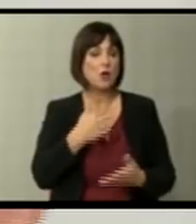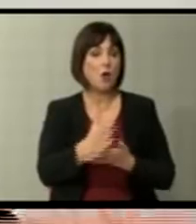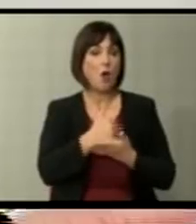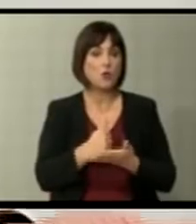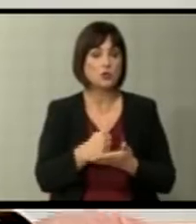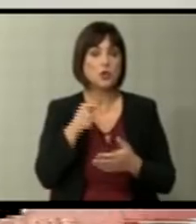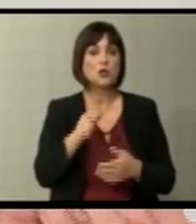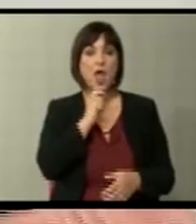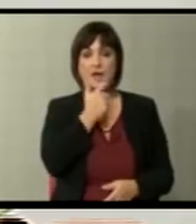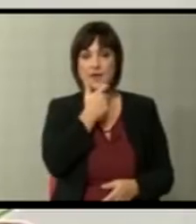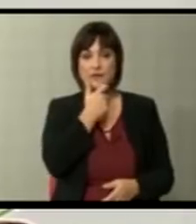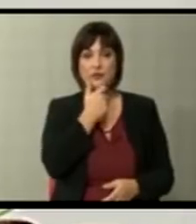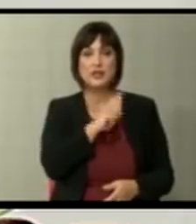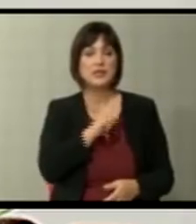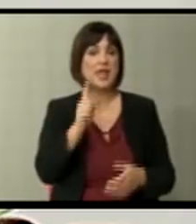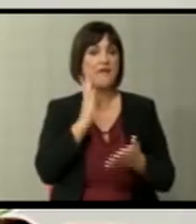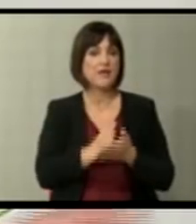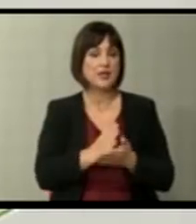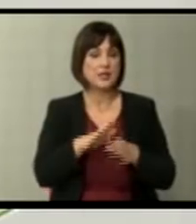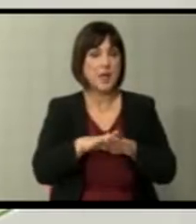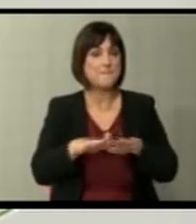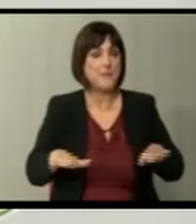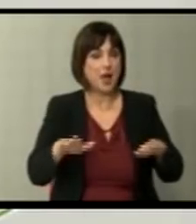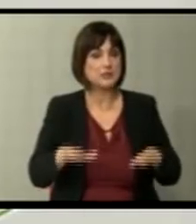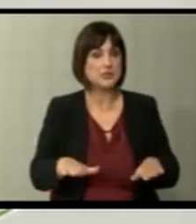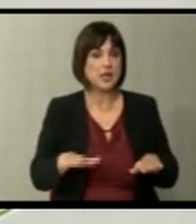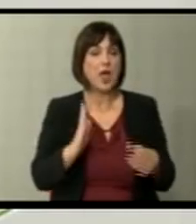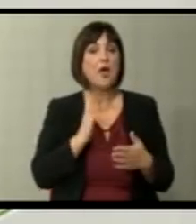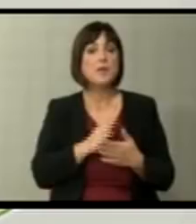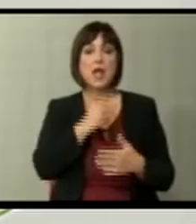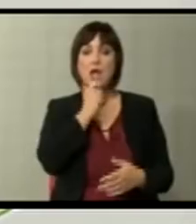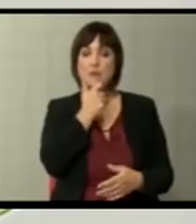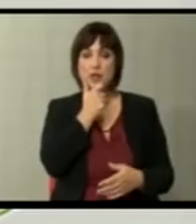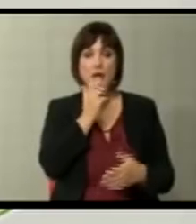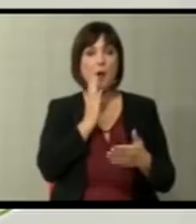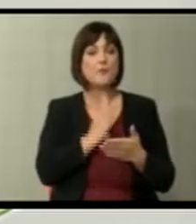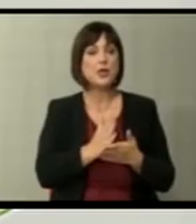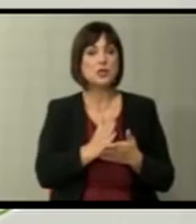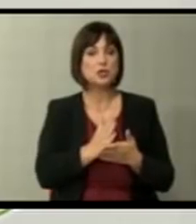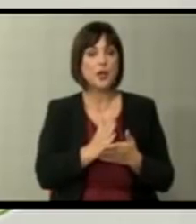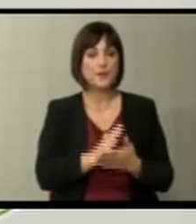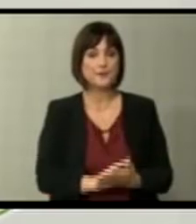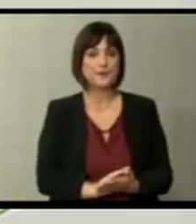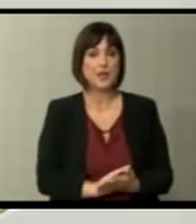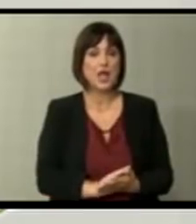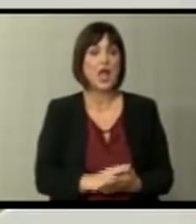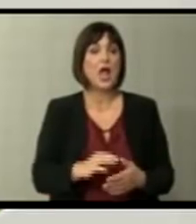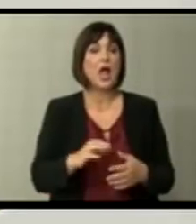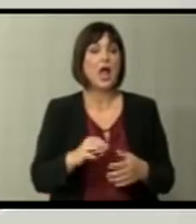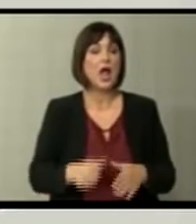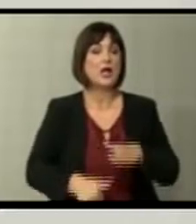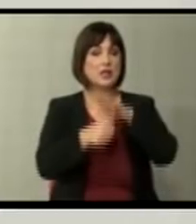прирок, тоа што Велика Британија не е веќе на масата, бидејќи Велика Британија беше од од главните